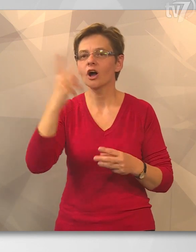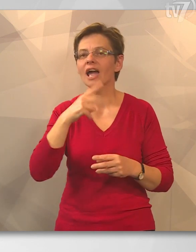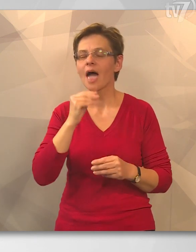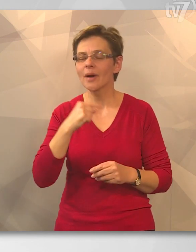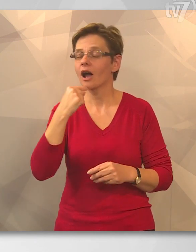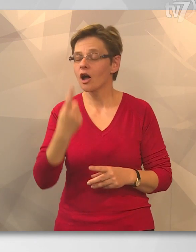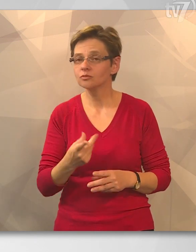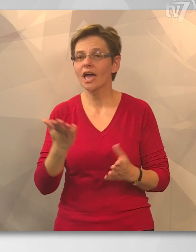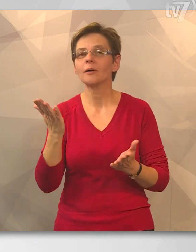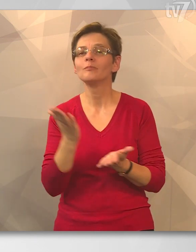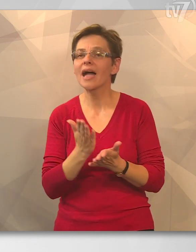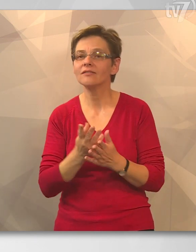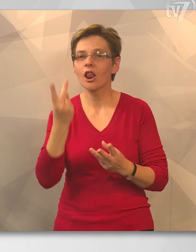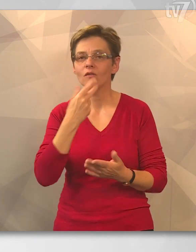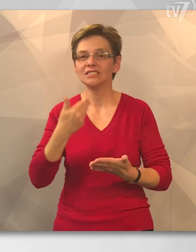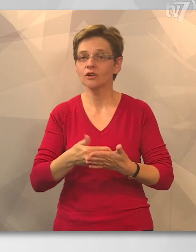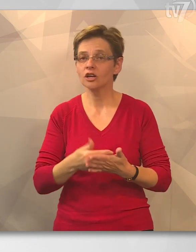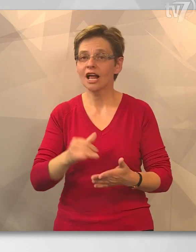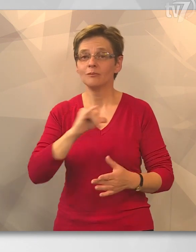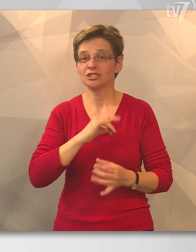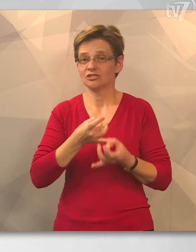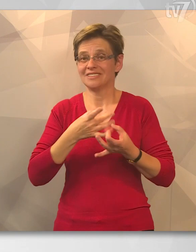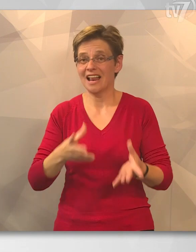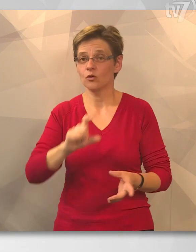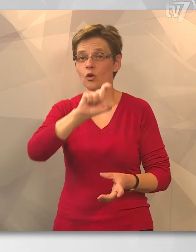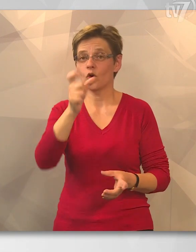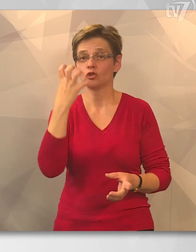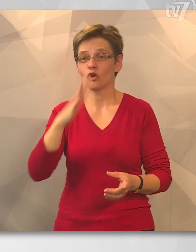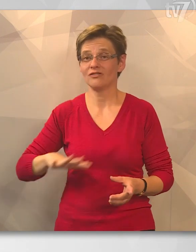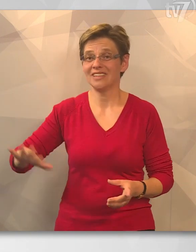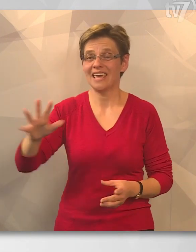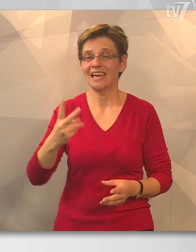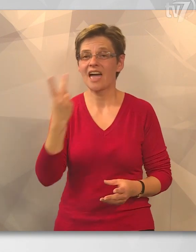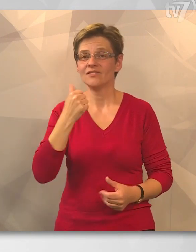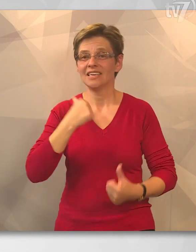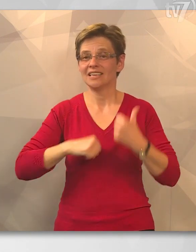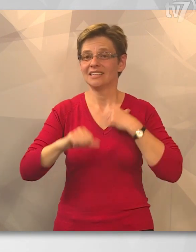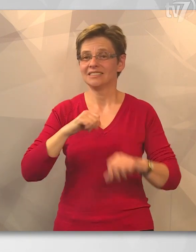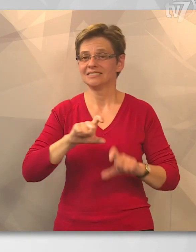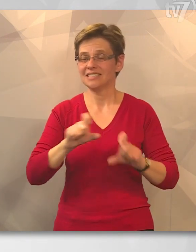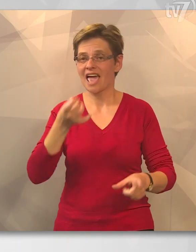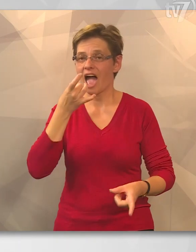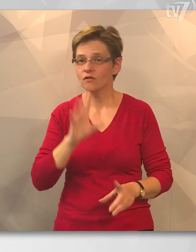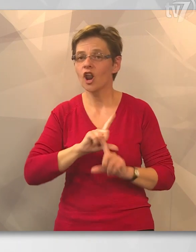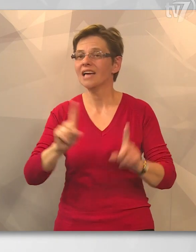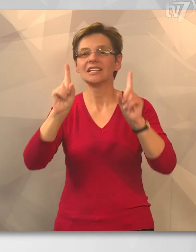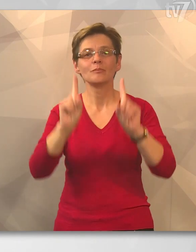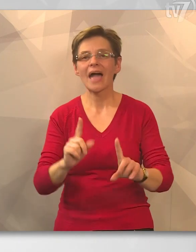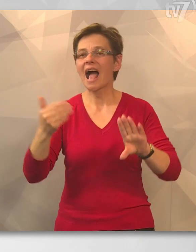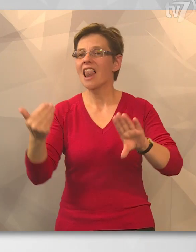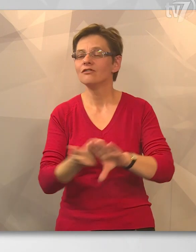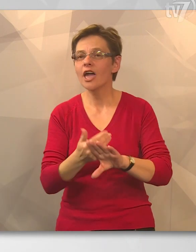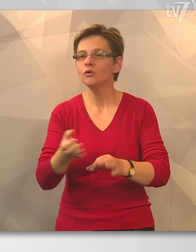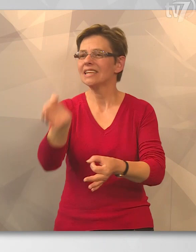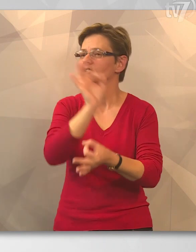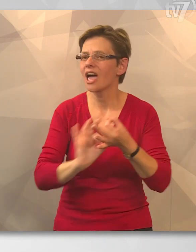a szakemberek szerint a megfelelő vízgazdálkodás biztosítása nélkül a körösök vidéke vízhiányjal küzdene, ezért nem állhat le